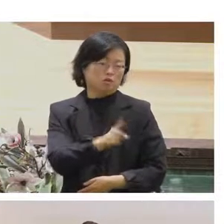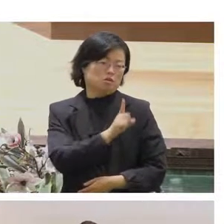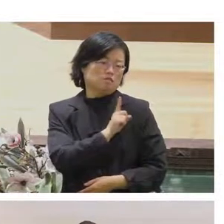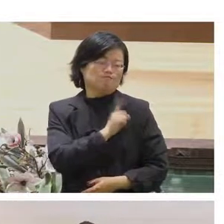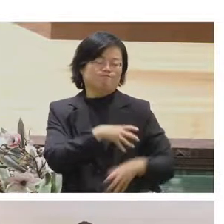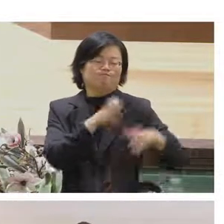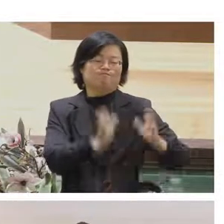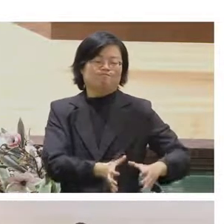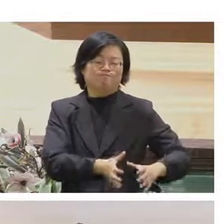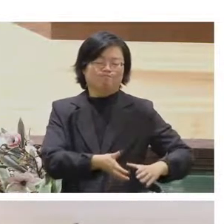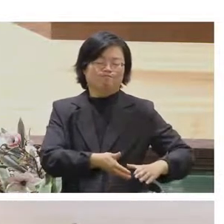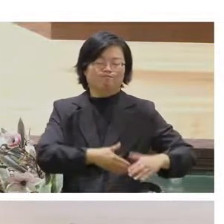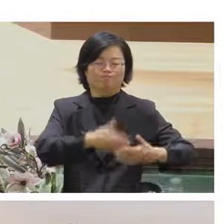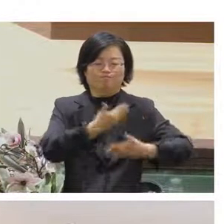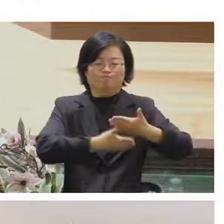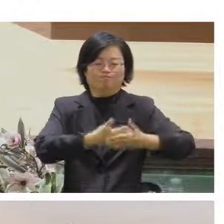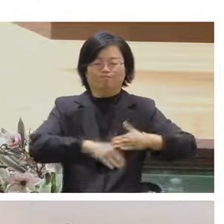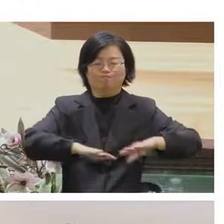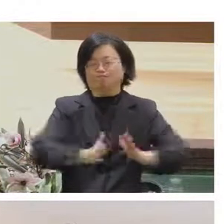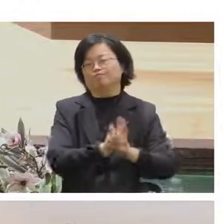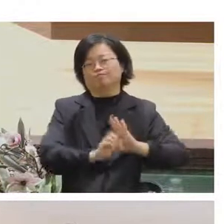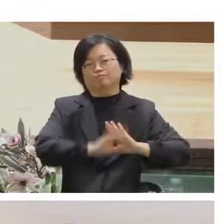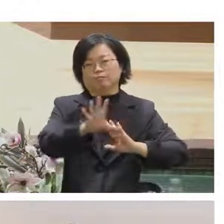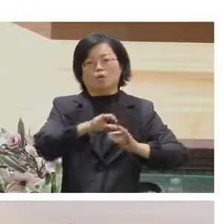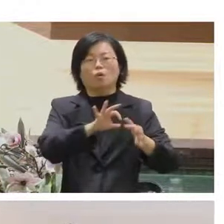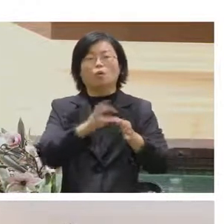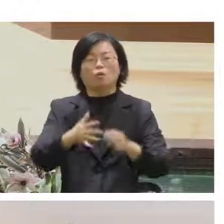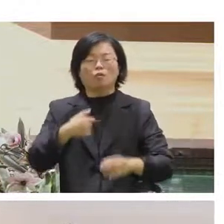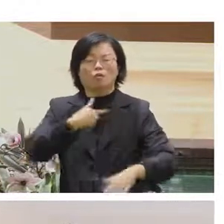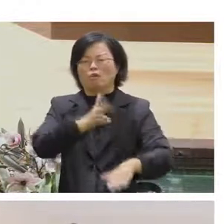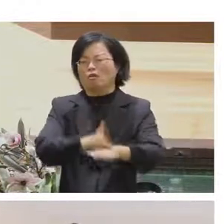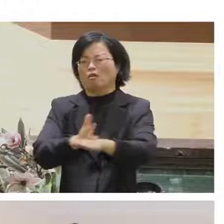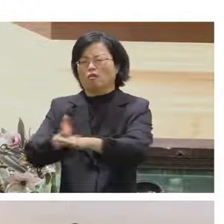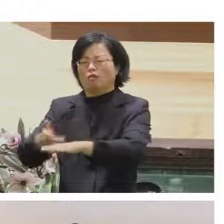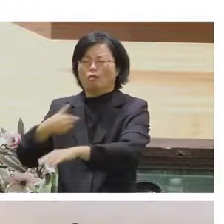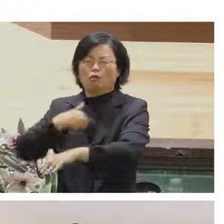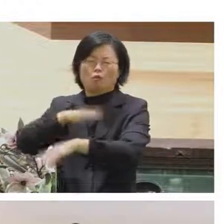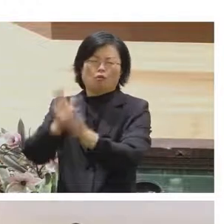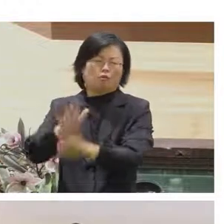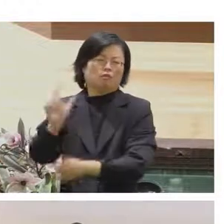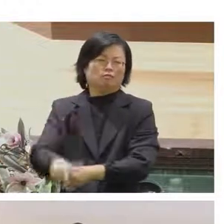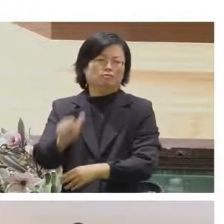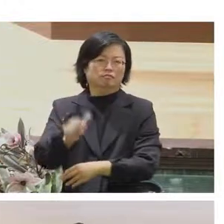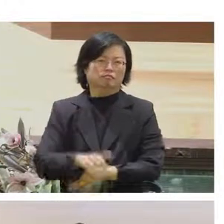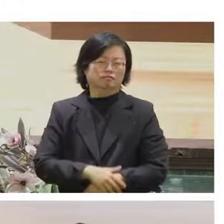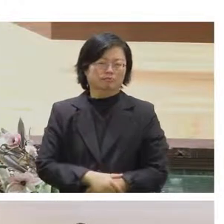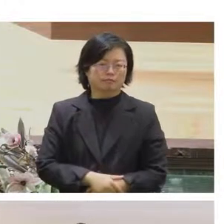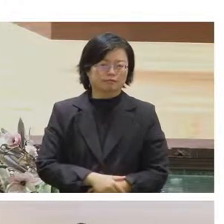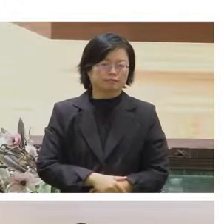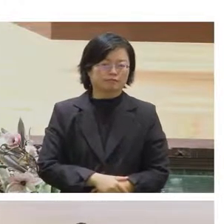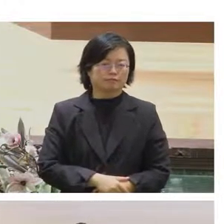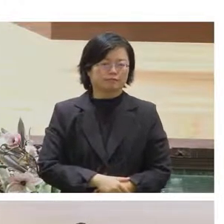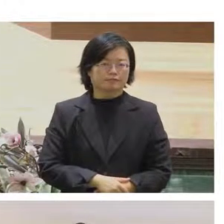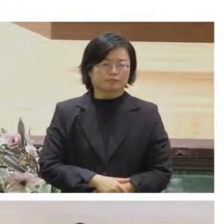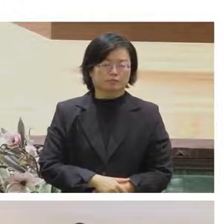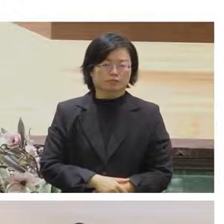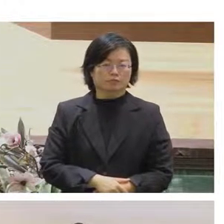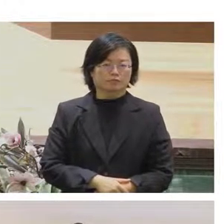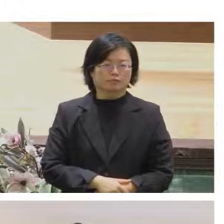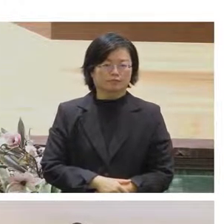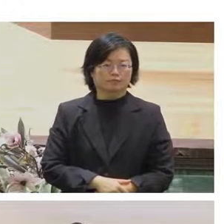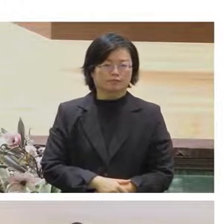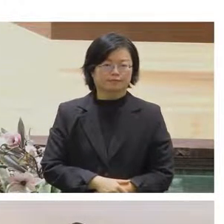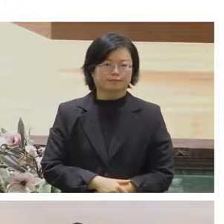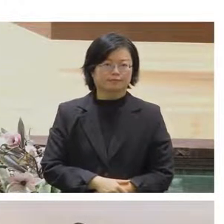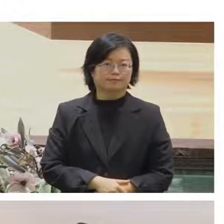了這樣子就是因為我現在大概都知道那些技巧怎麼做所以那個時候我就在想說那到底還有什麼地方要注意那時候發現